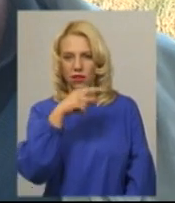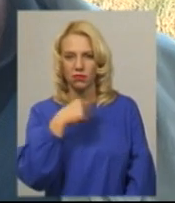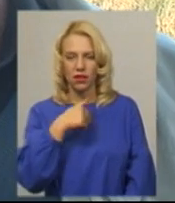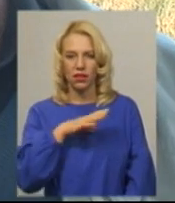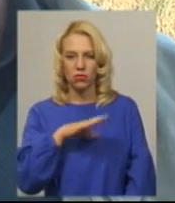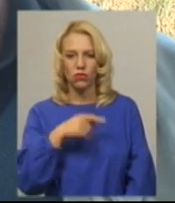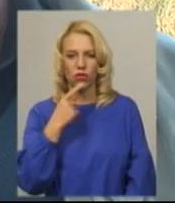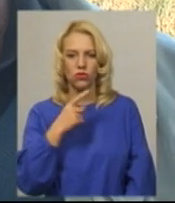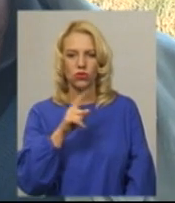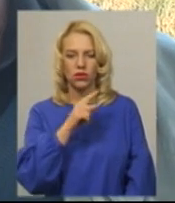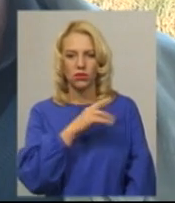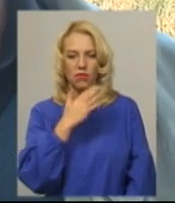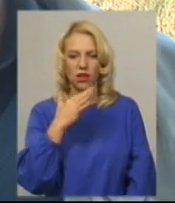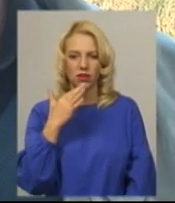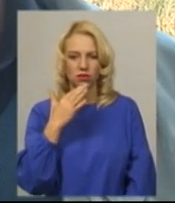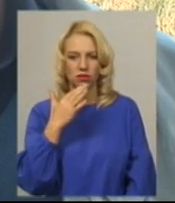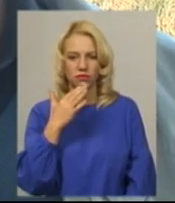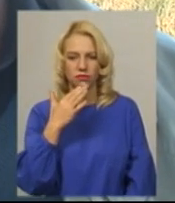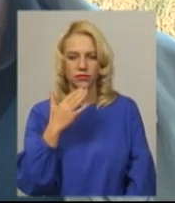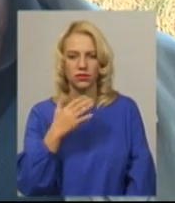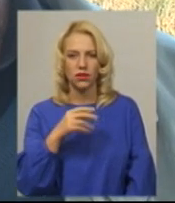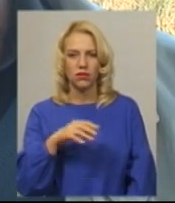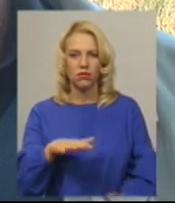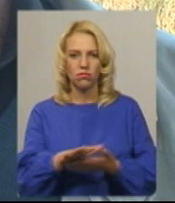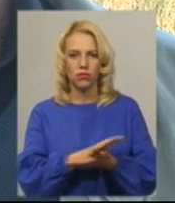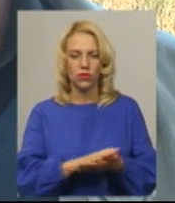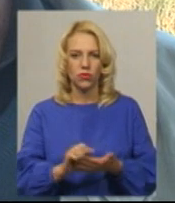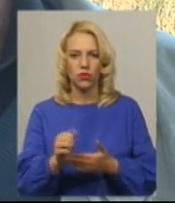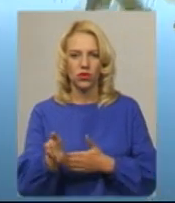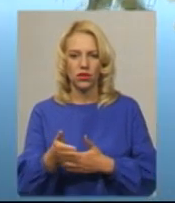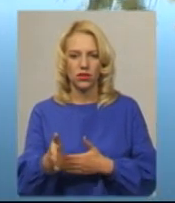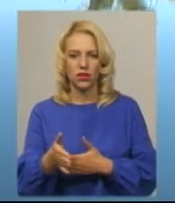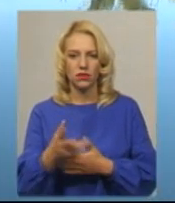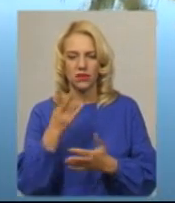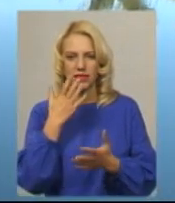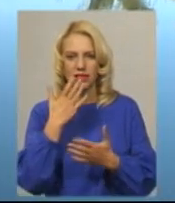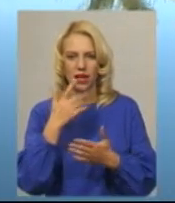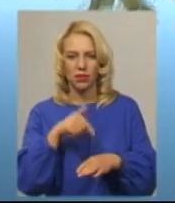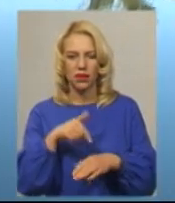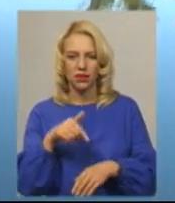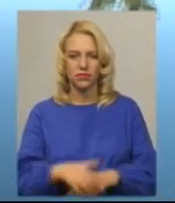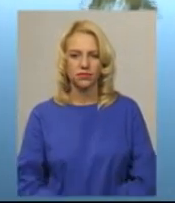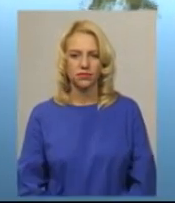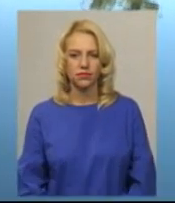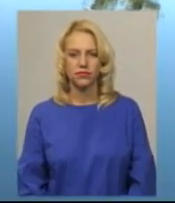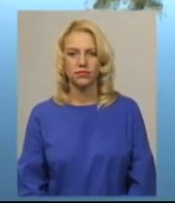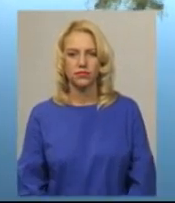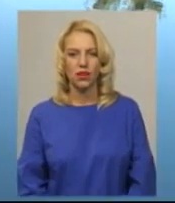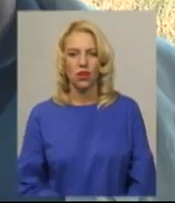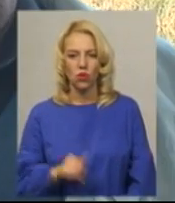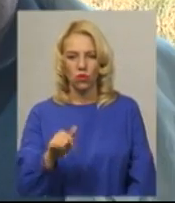кажуть, що там багато помор, і немає навіть про те, що запах є. А тут у вас не зменшилось риби,